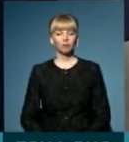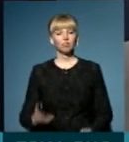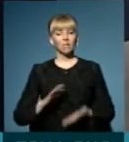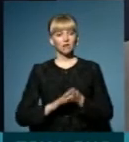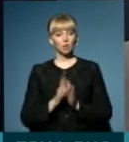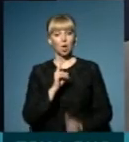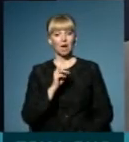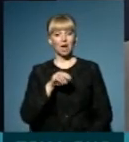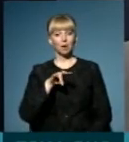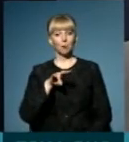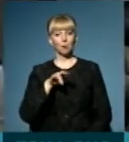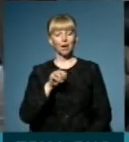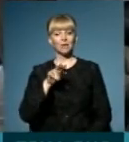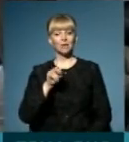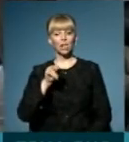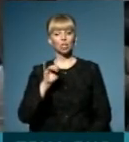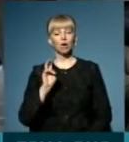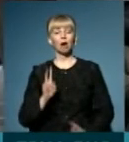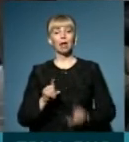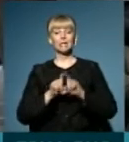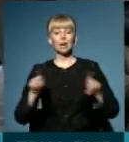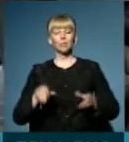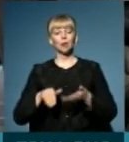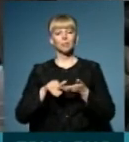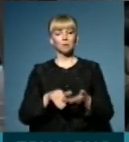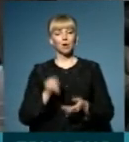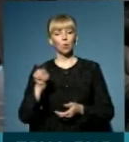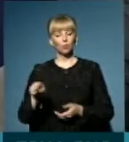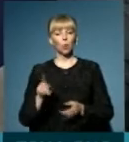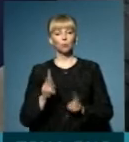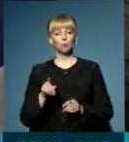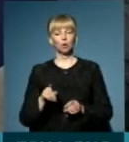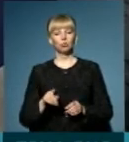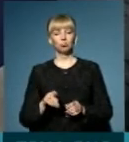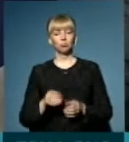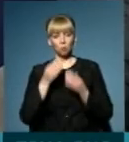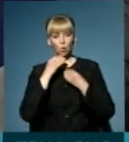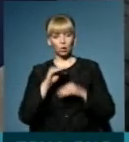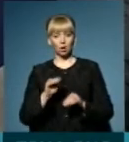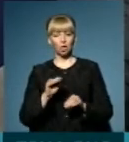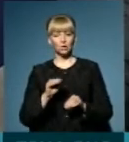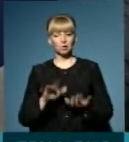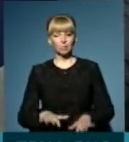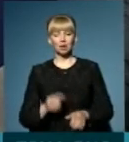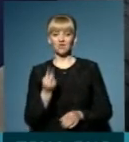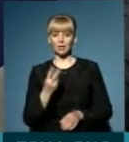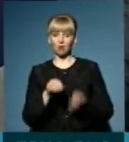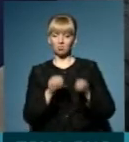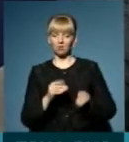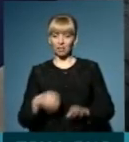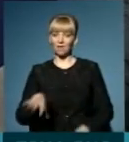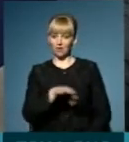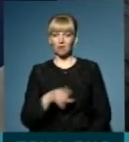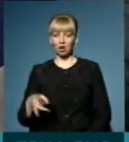Ситуація на Кальмінеччині. Як департамент сприяє в тому, аби там зрушилося з місця, оскільки 12 декларацій на весь